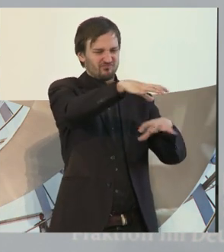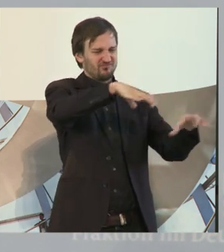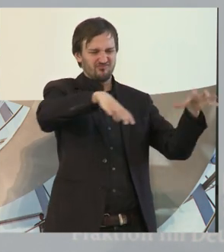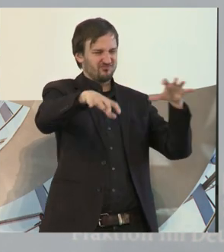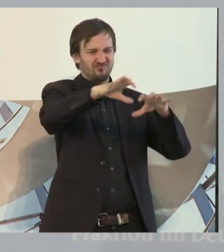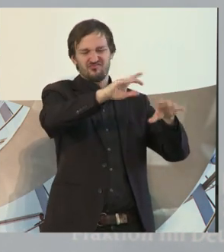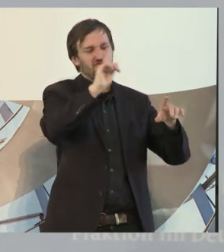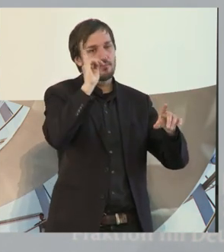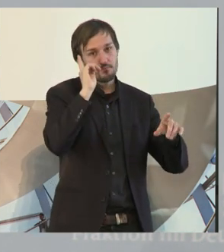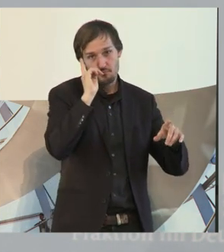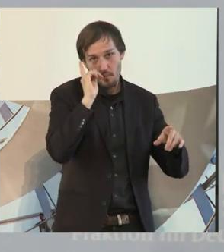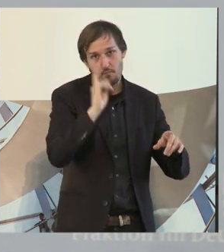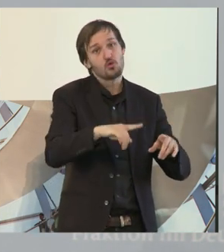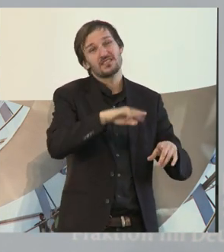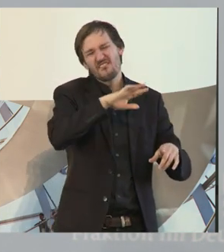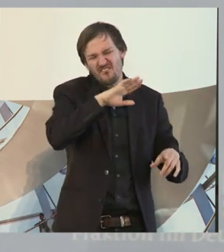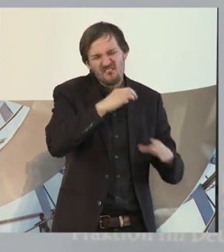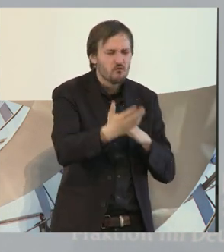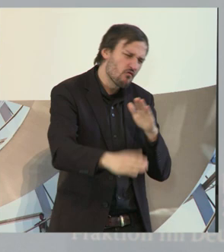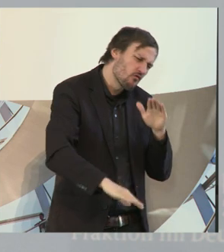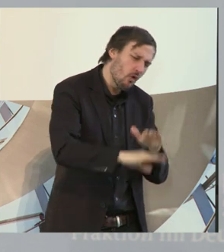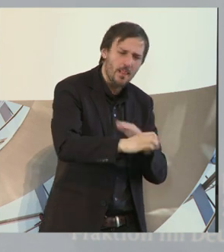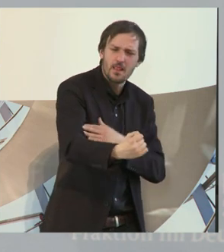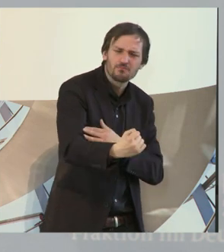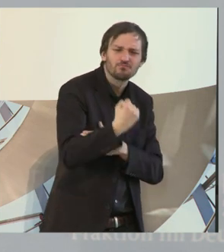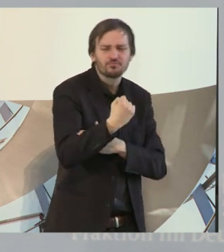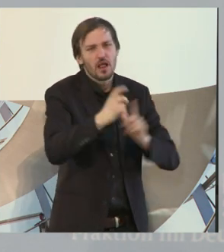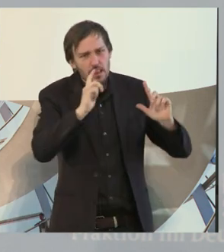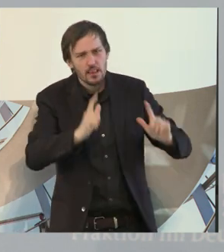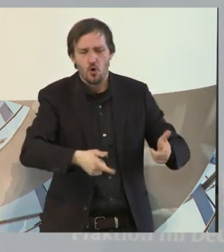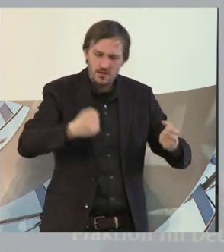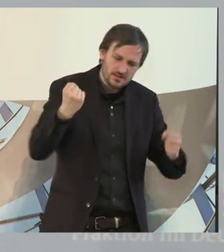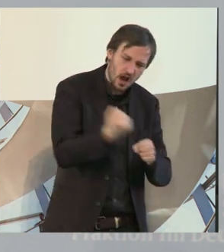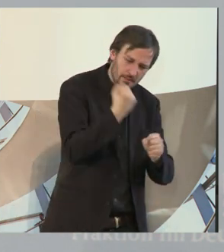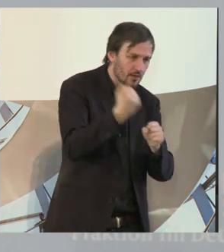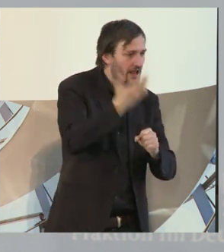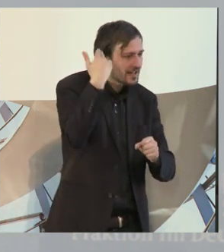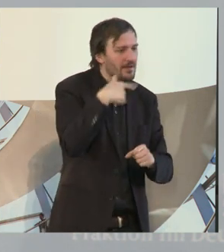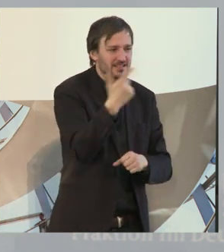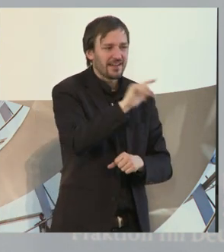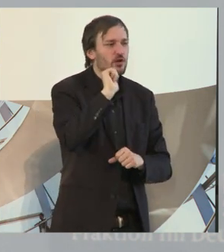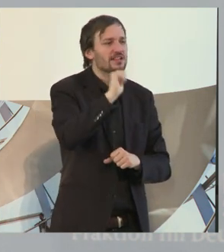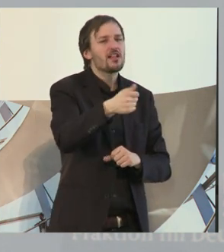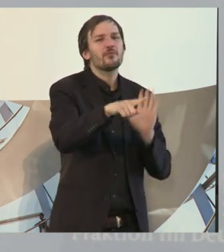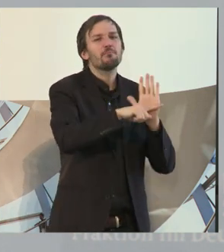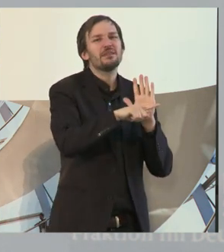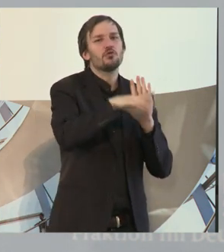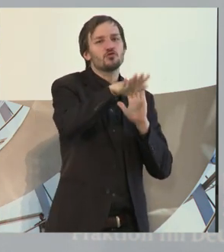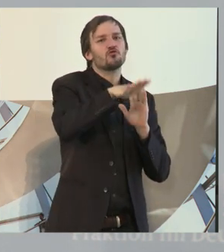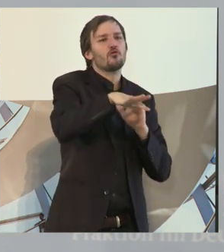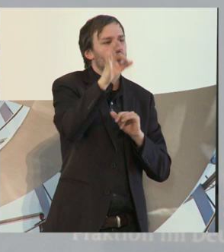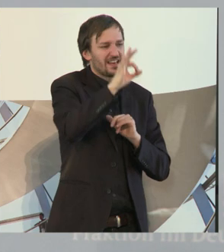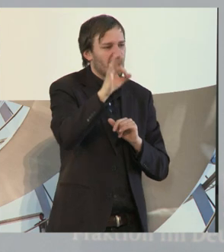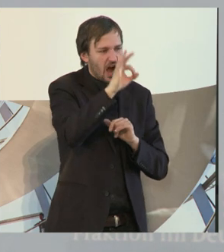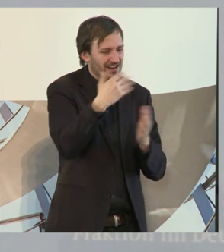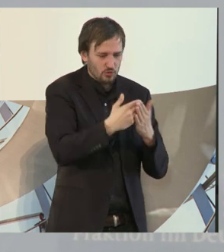an, also wir konnten direkt mit Vollgas loslegen, es war wirklich ein bitterkalter Winter, minus 15 Grad damals, 2011, was aber überhaupt